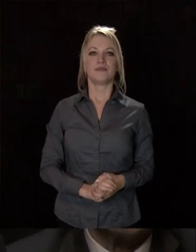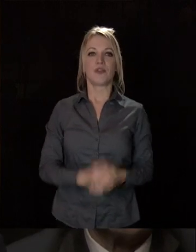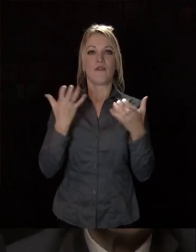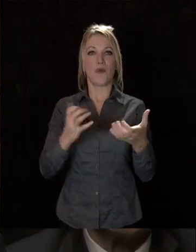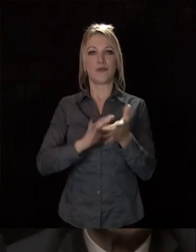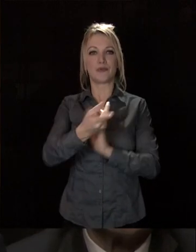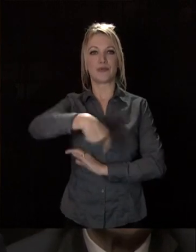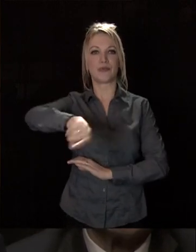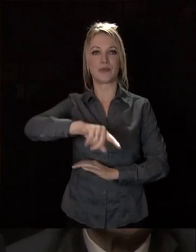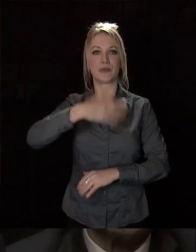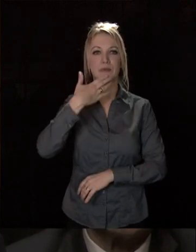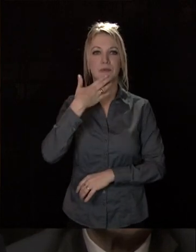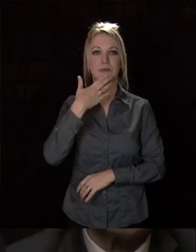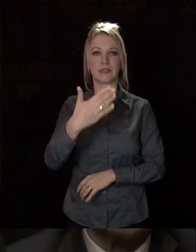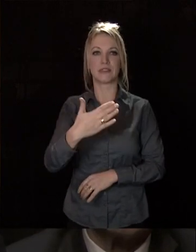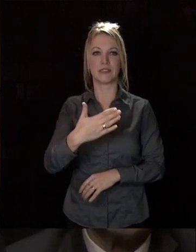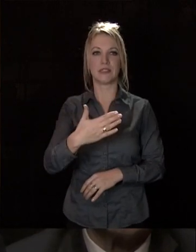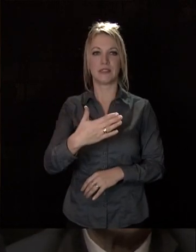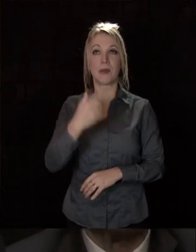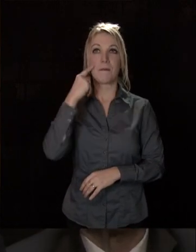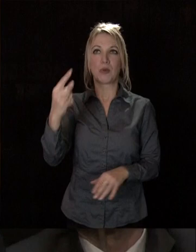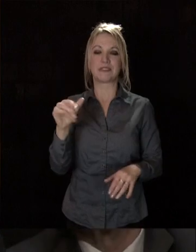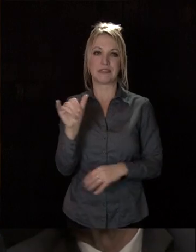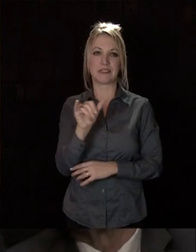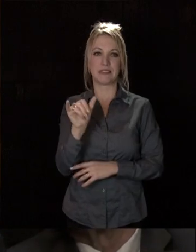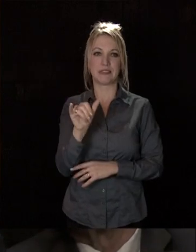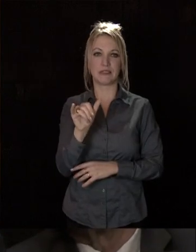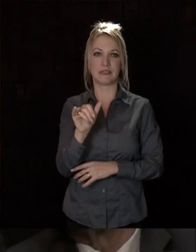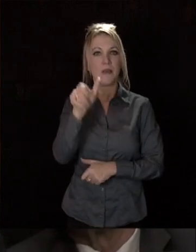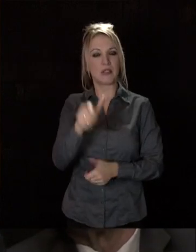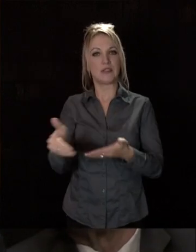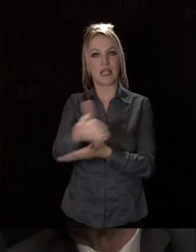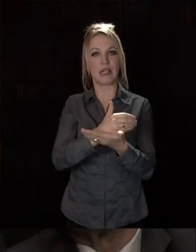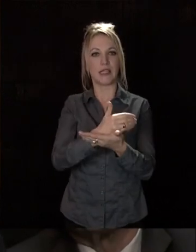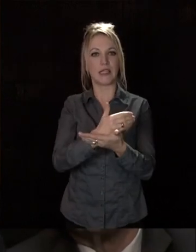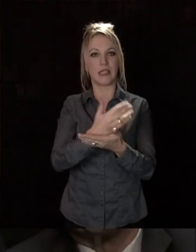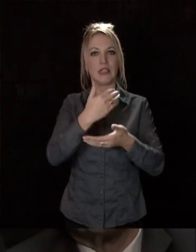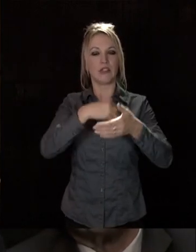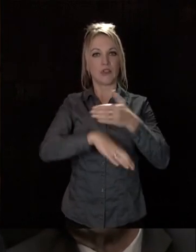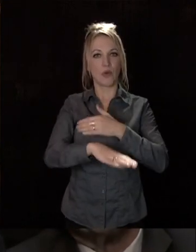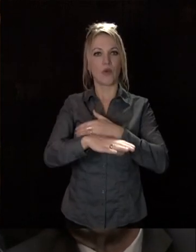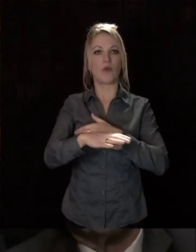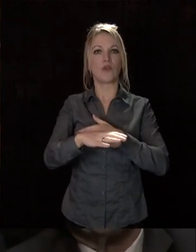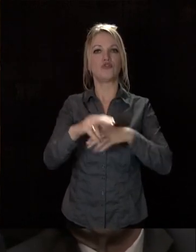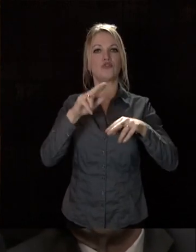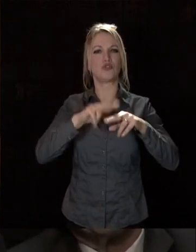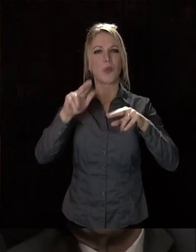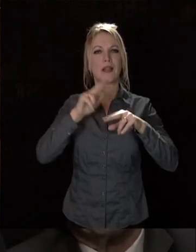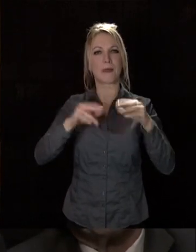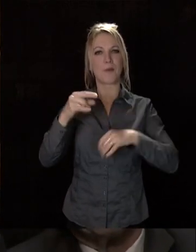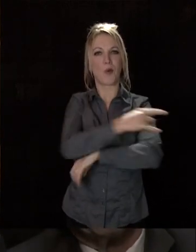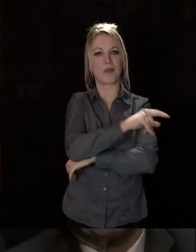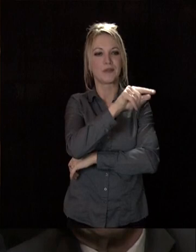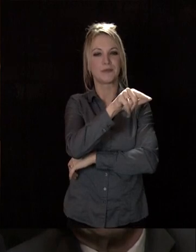à tous, saluer et j'ai une pensée toute particulière pour les salariés de la Chacolaterie de Bourgogne. Je vous demande, à